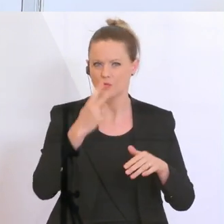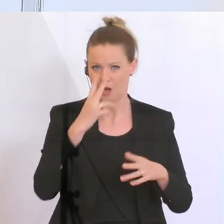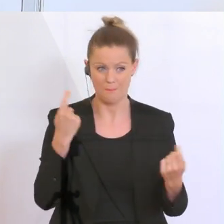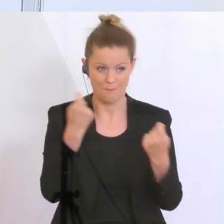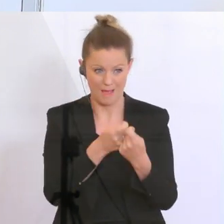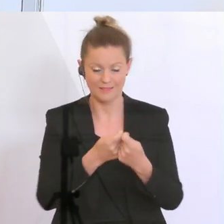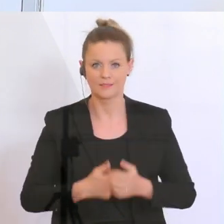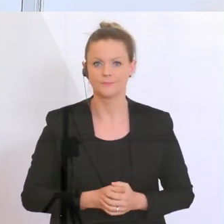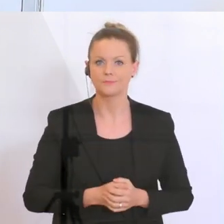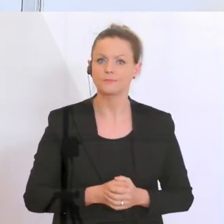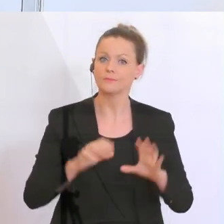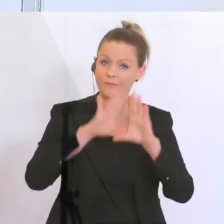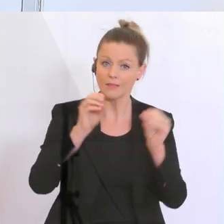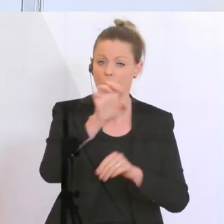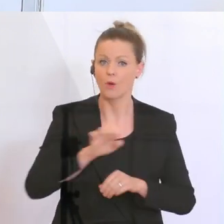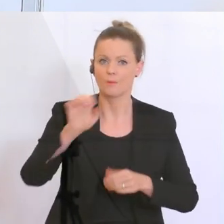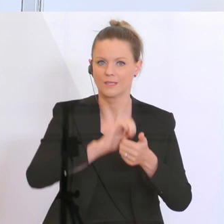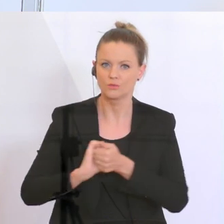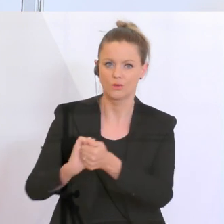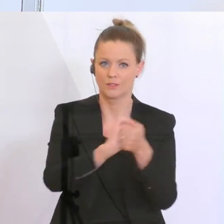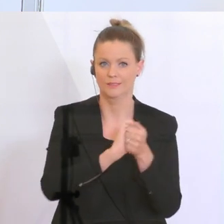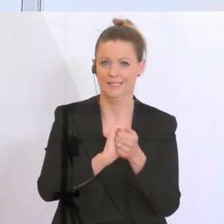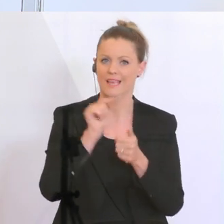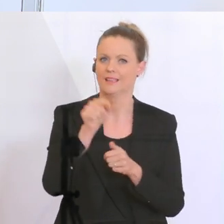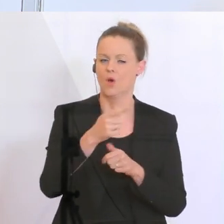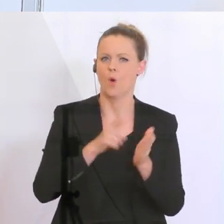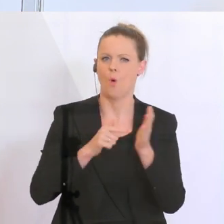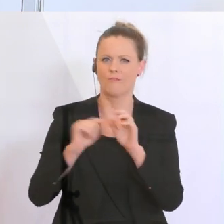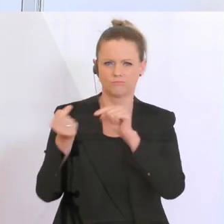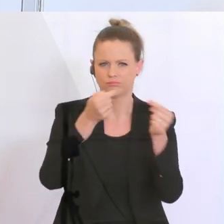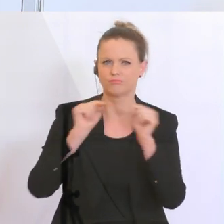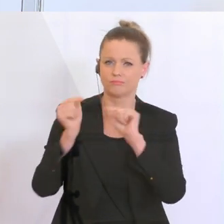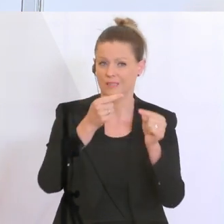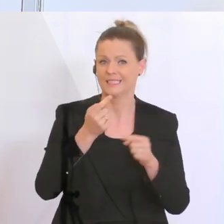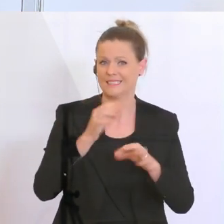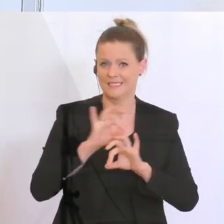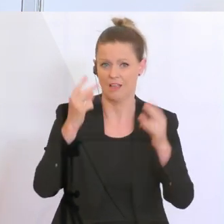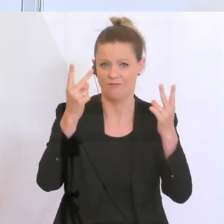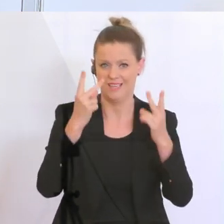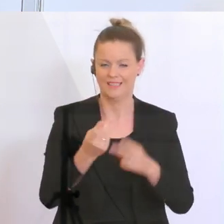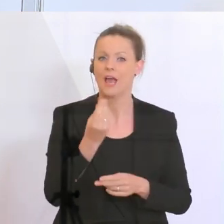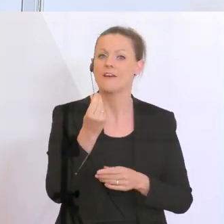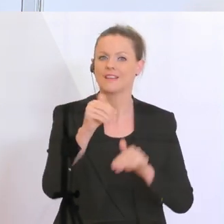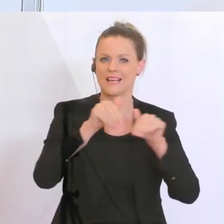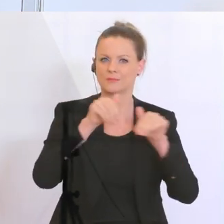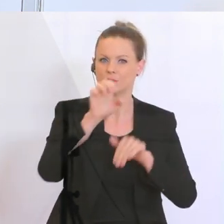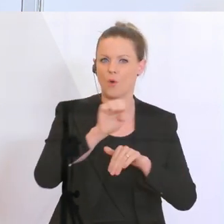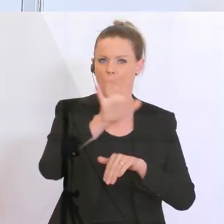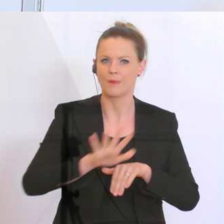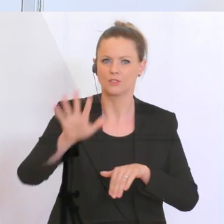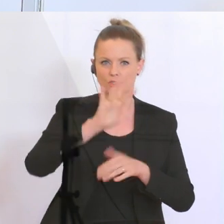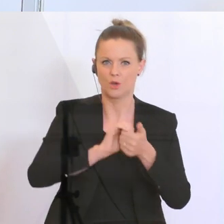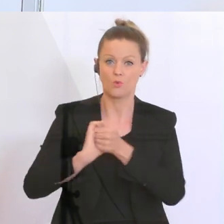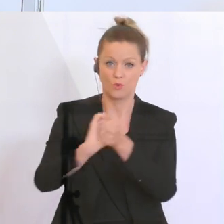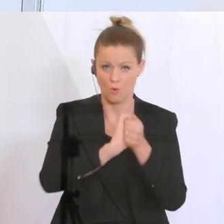Insgesamt ist Solidarität in Europa ja ein viel diskutiertes Thema und uns auch sehr wichtig. Und die Finanzminister der Europäischen Union haben